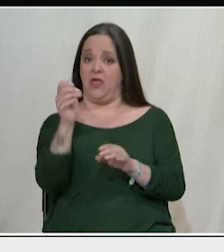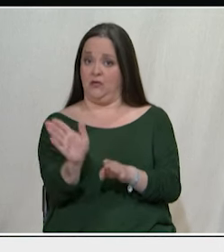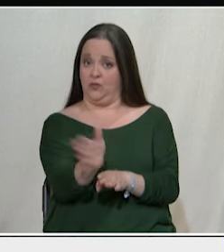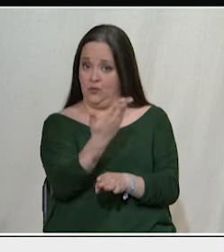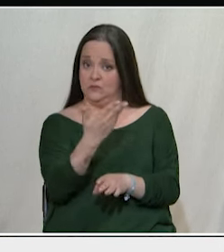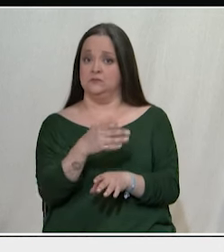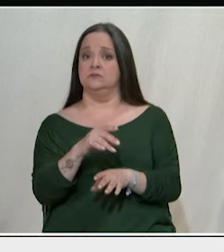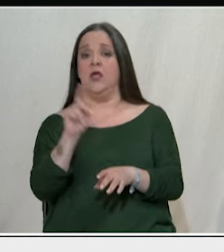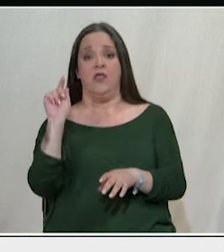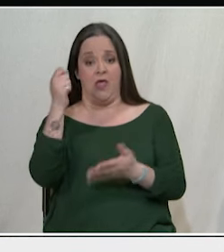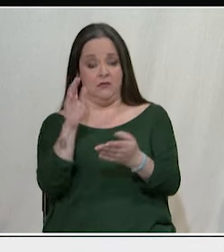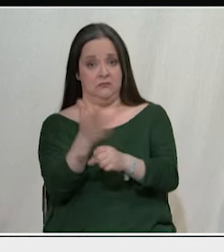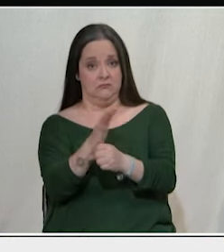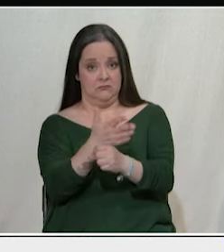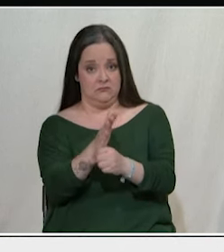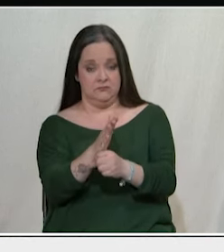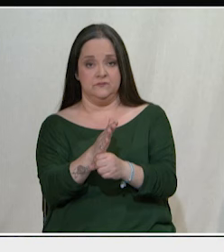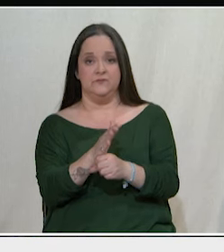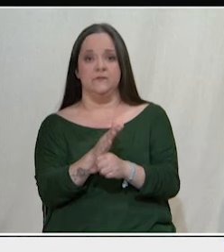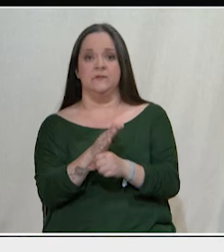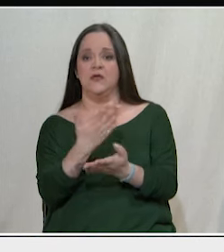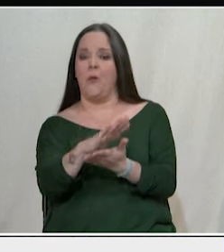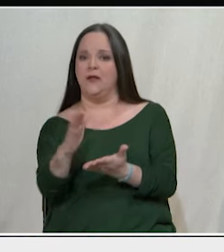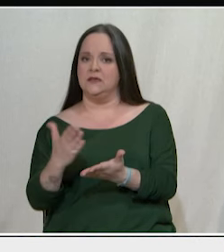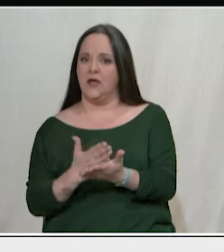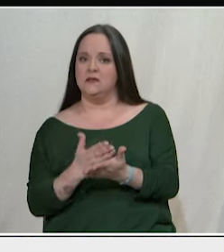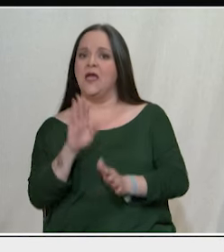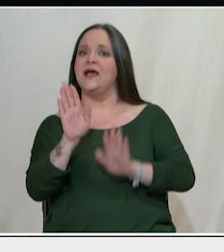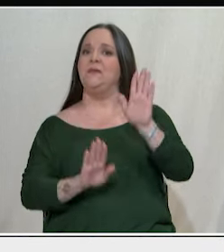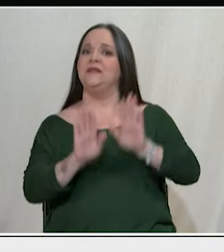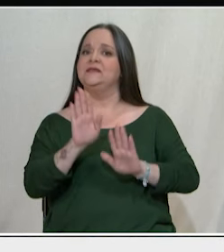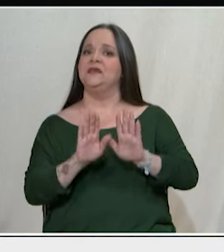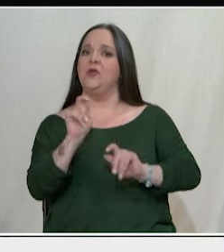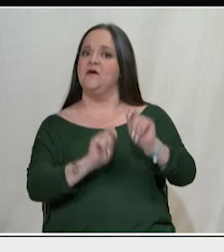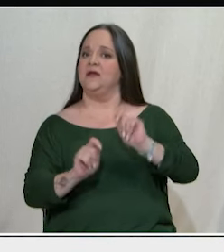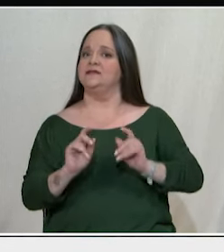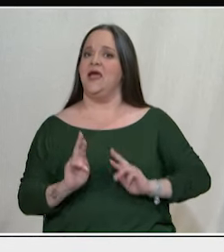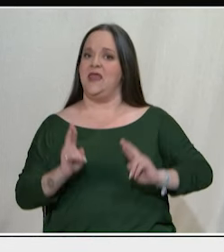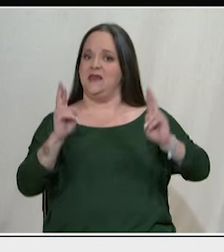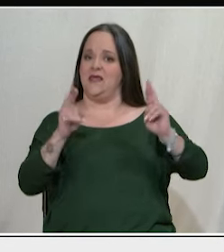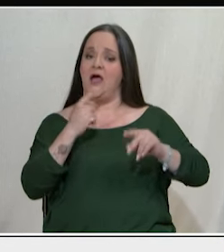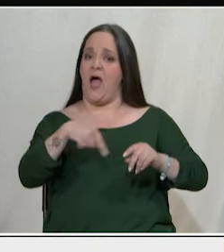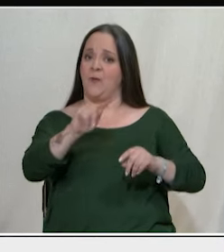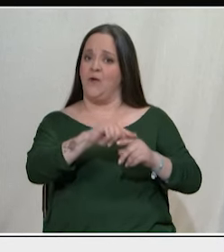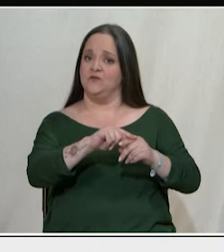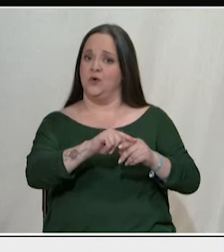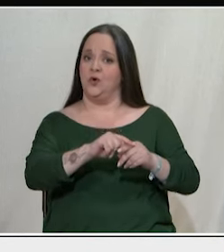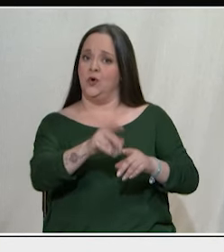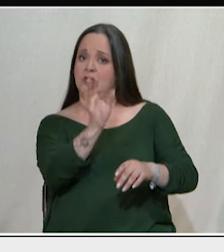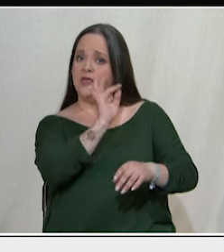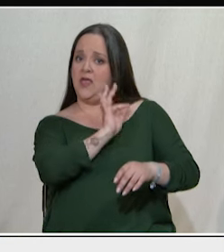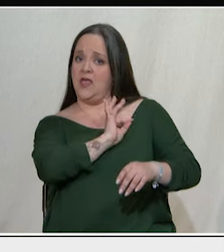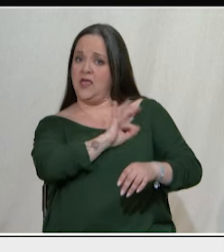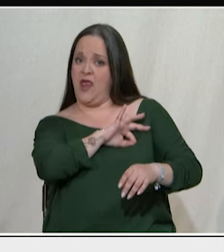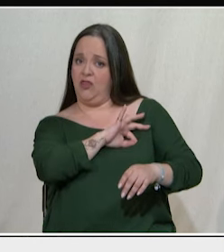κατακαιρματίσεις για να στήσεις ένα χρηματιστήριο ενέργειας από το οποίο θησαυρίζουν ιδιώτες